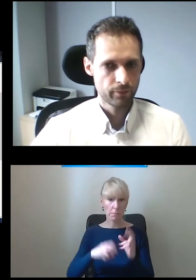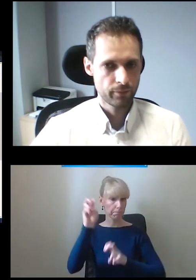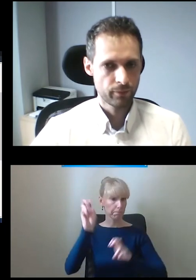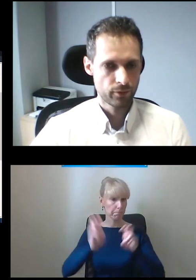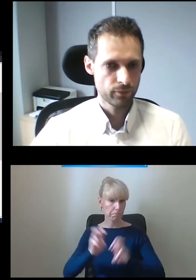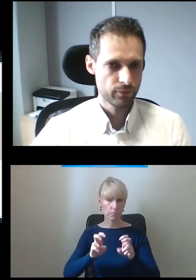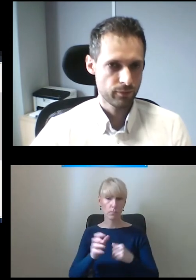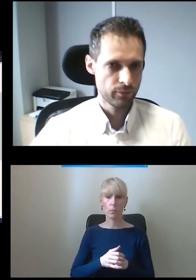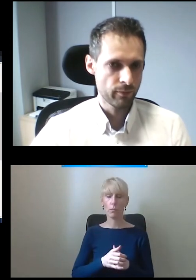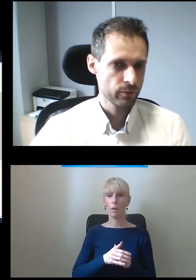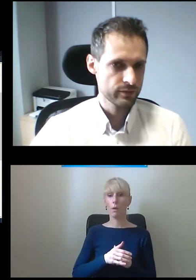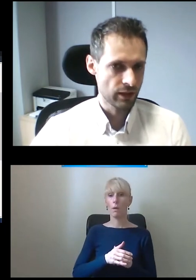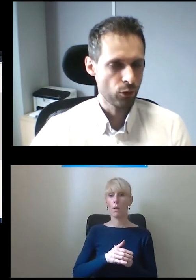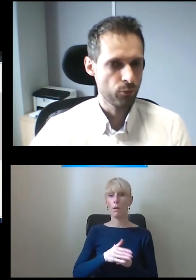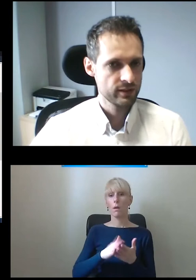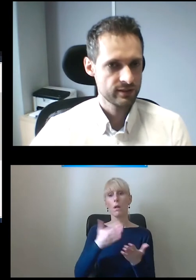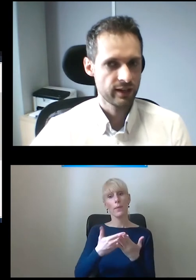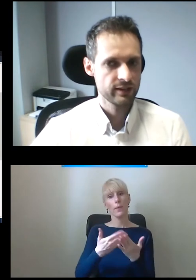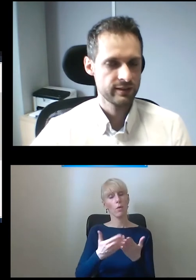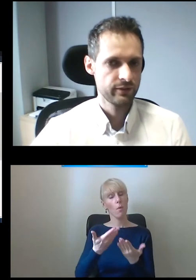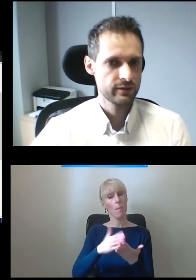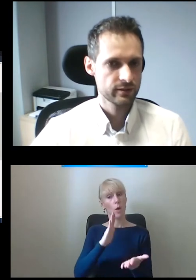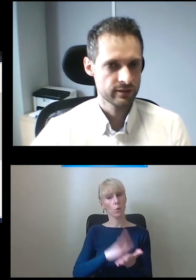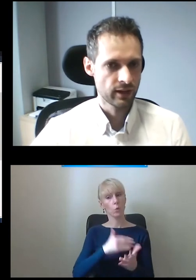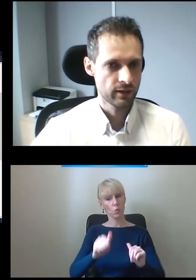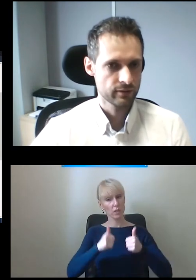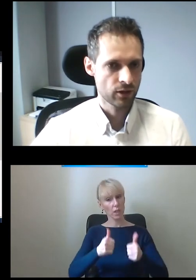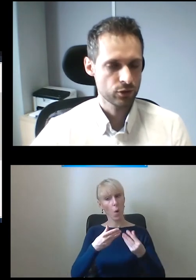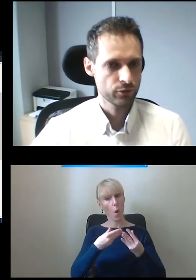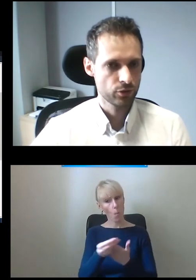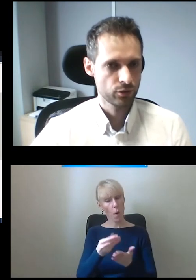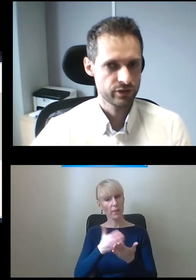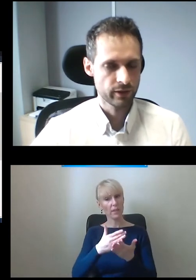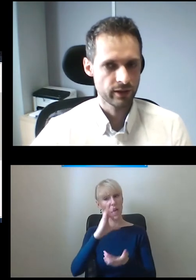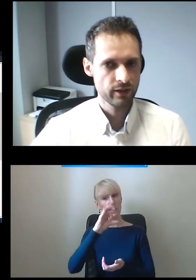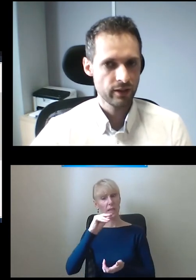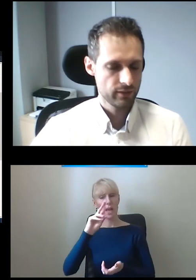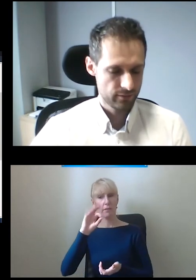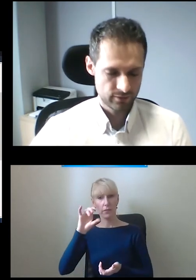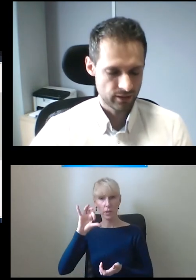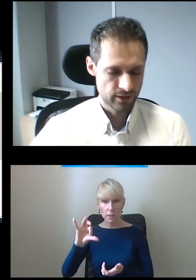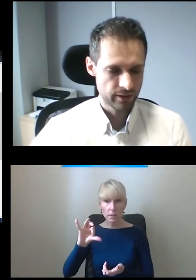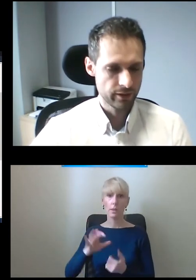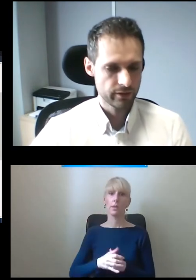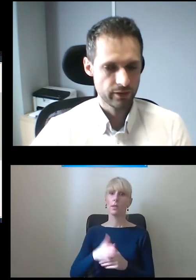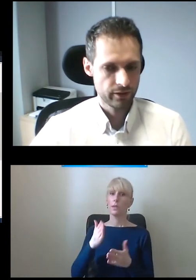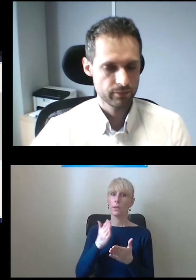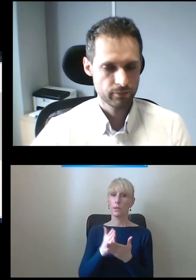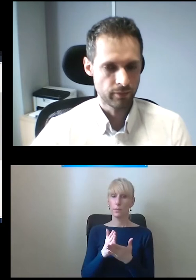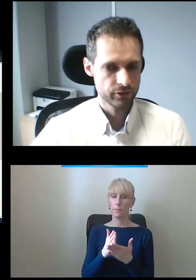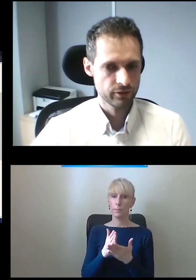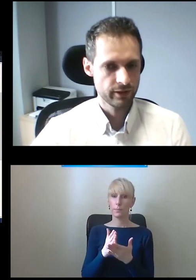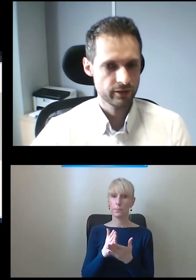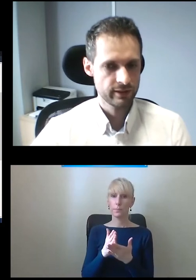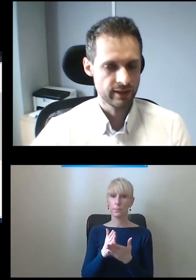mają stałe opłaty za serwis, za gotowość do działania względem ich